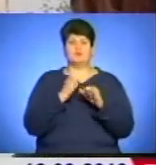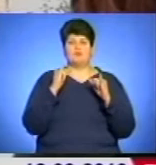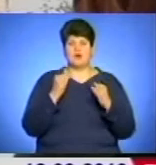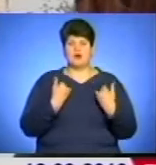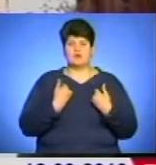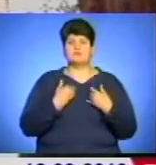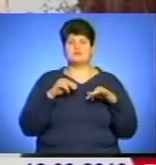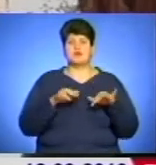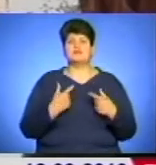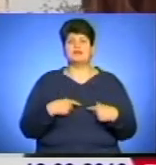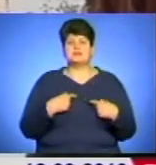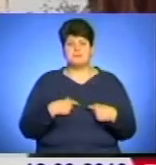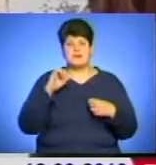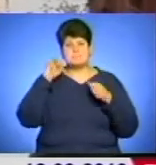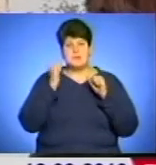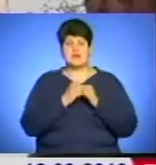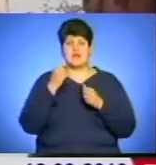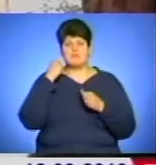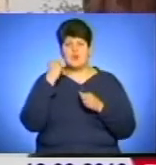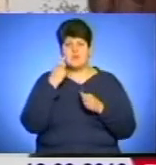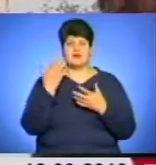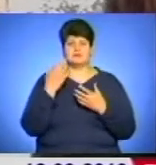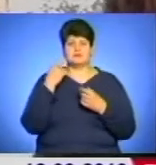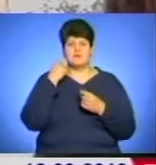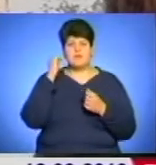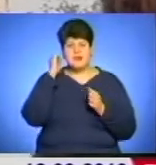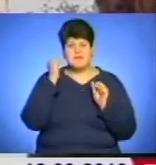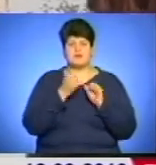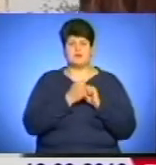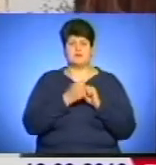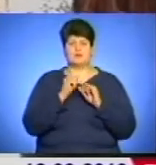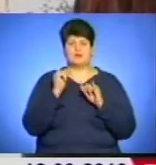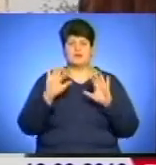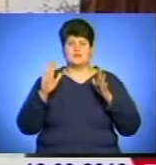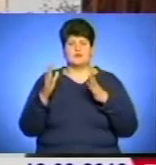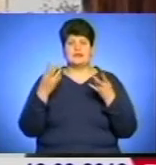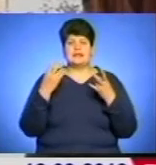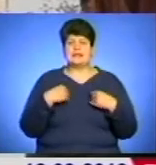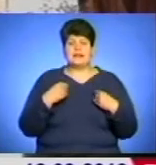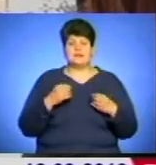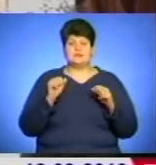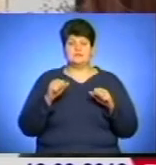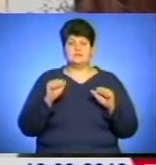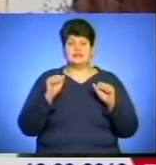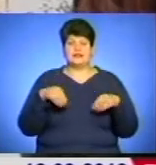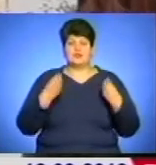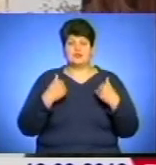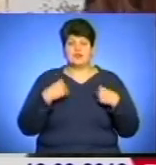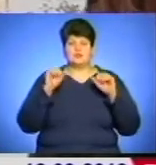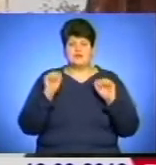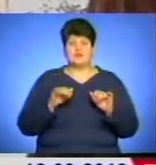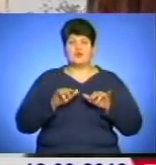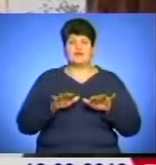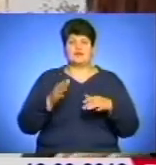для самих себе. Ми пам'ятаємо якісь образи, пам'ятаємо якісь негативні моменти. І разом з тим вони не дають нам рухатися далі. Тому що коли